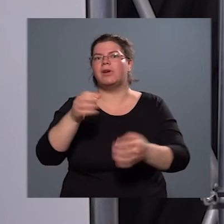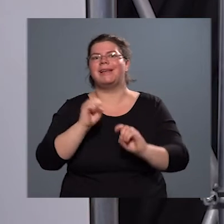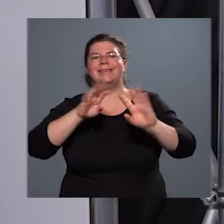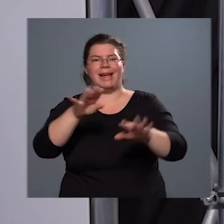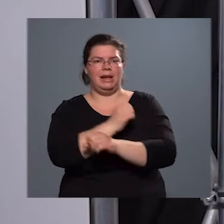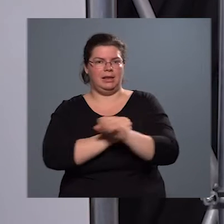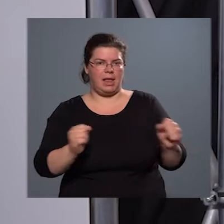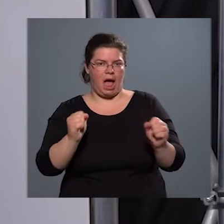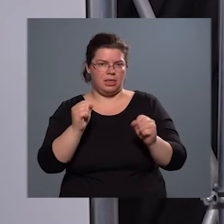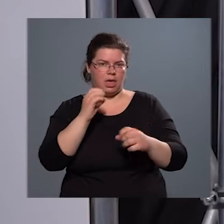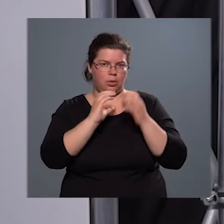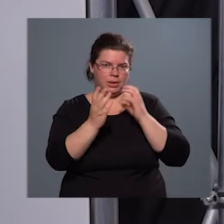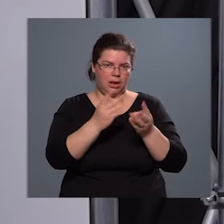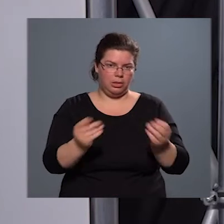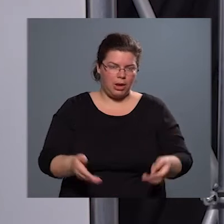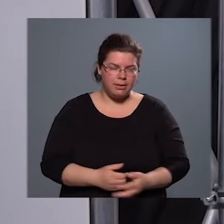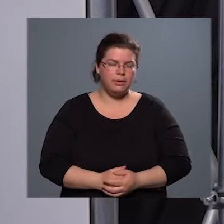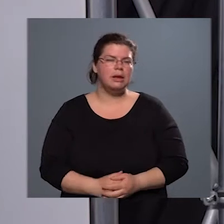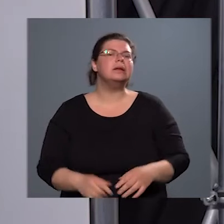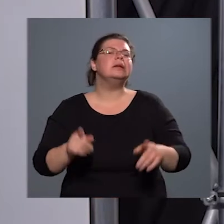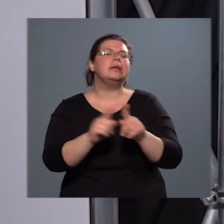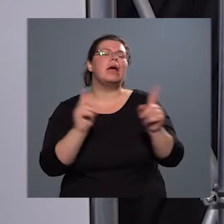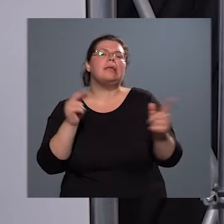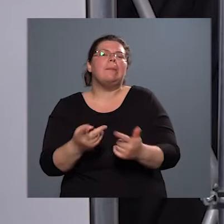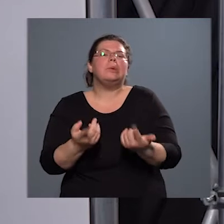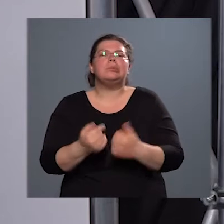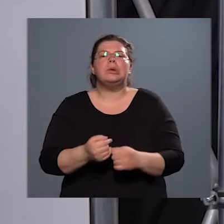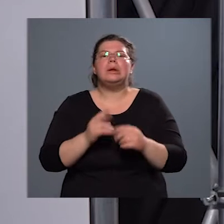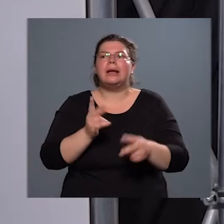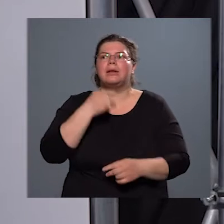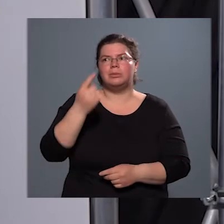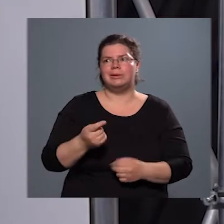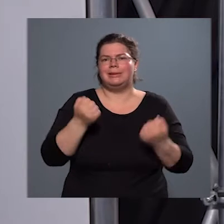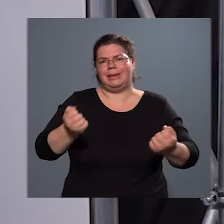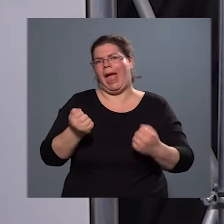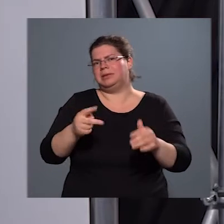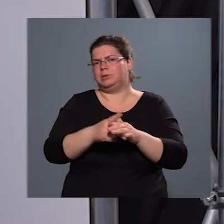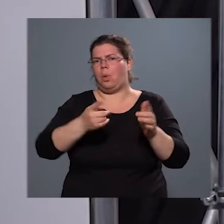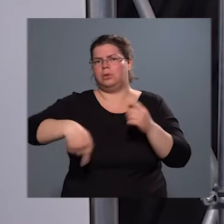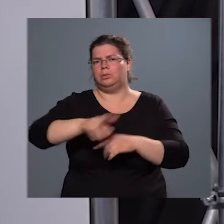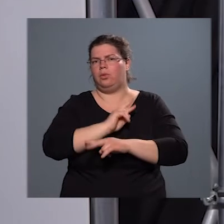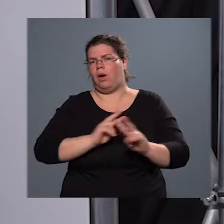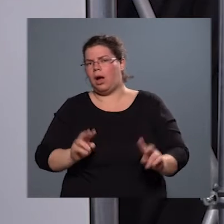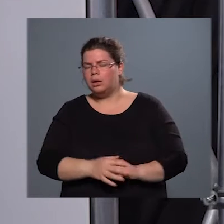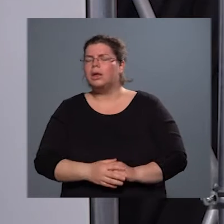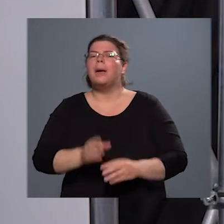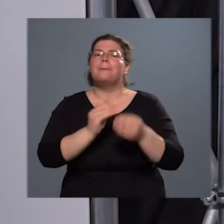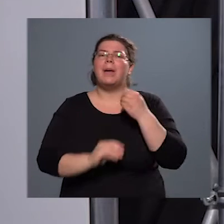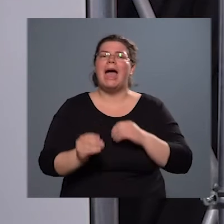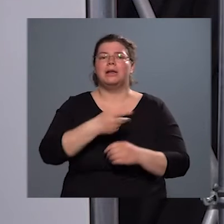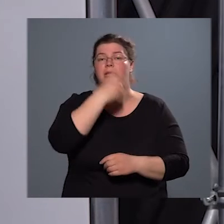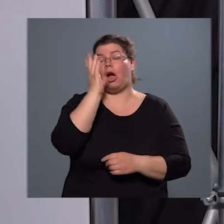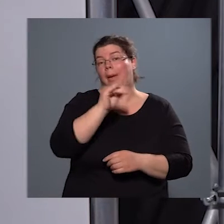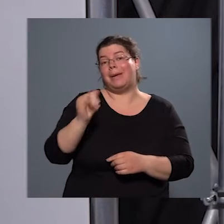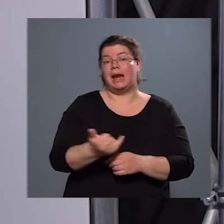században. Ilyen szempontból talán azt lehet mondani, hogy nehéz dolgunk van nekünk is, és a szakembereknek